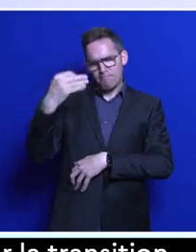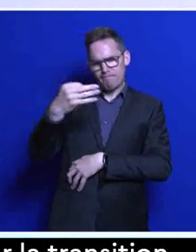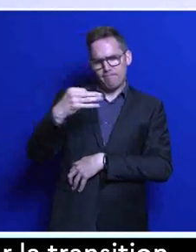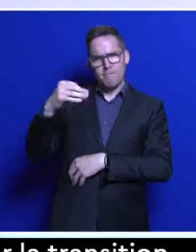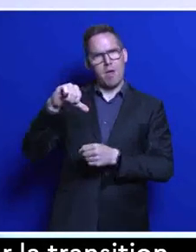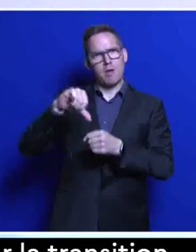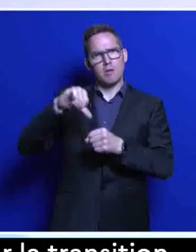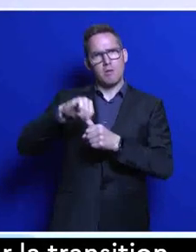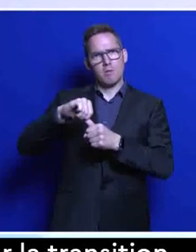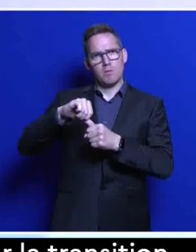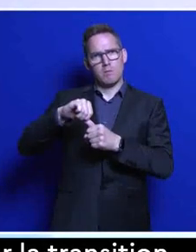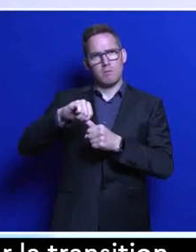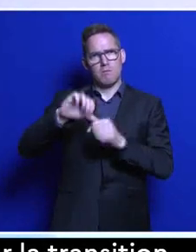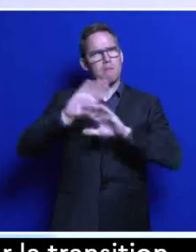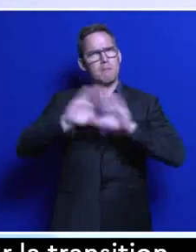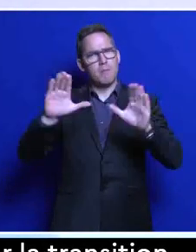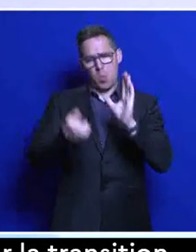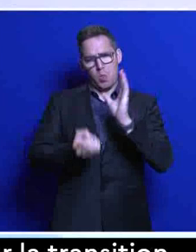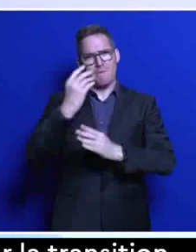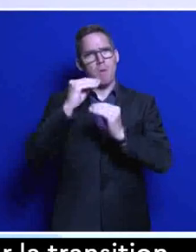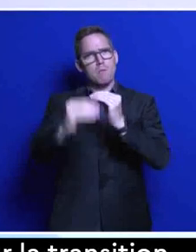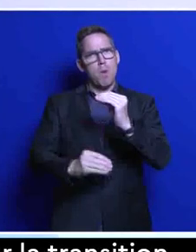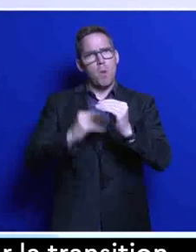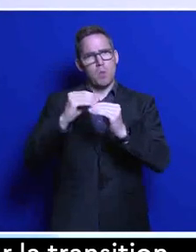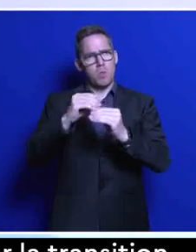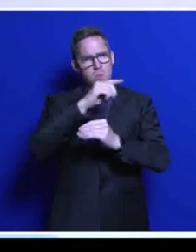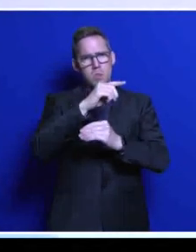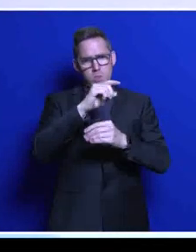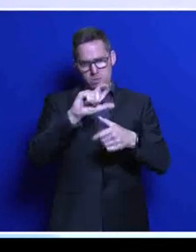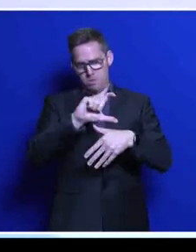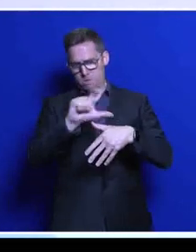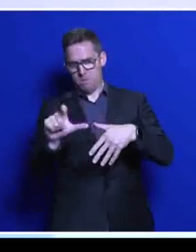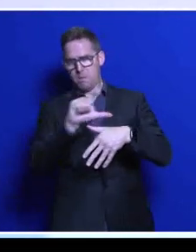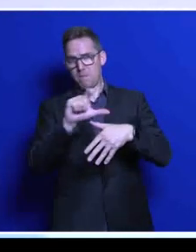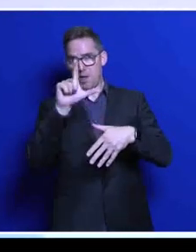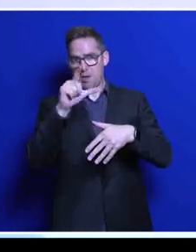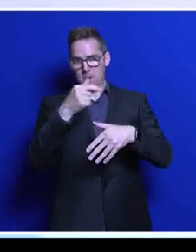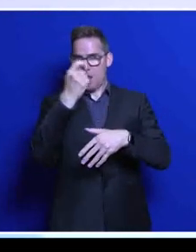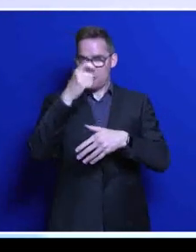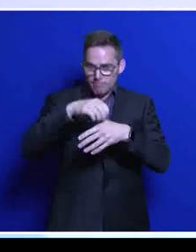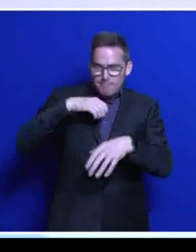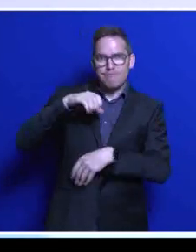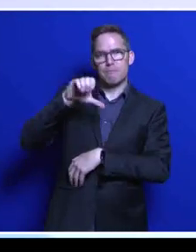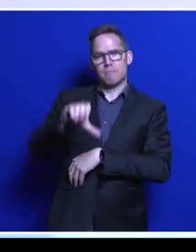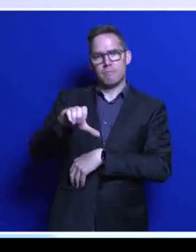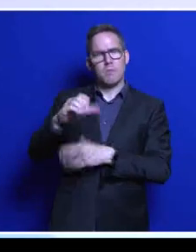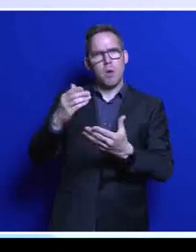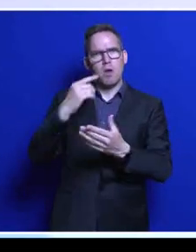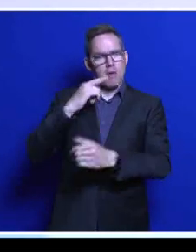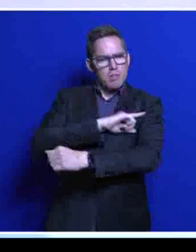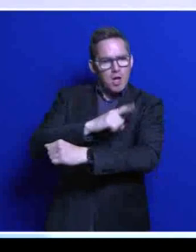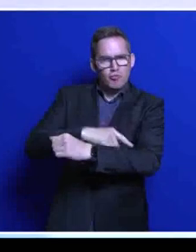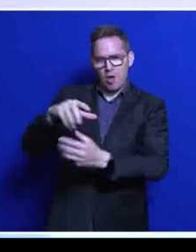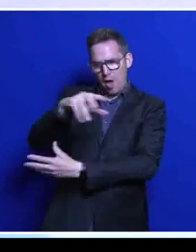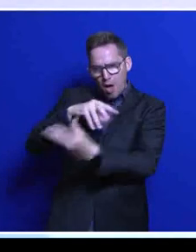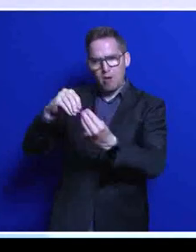Le nouveau monde, c'est les États du Golfe qui investissent massivement dans les énergies renouvelables, dans